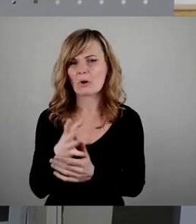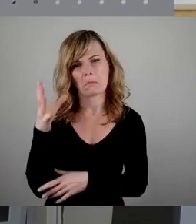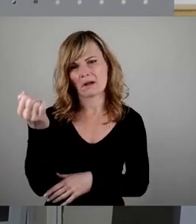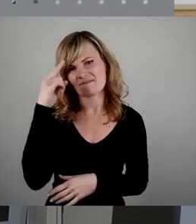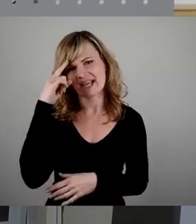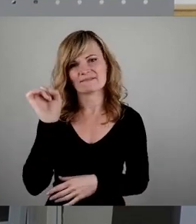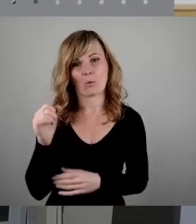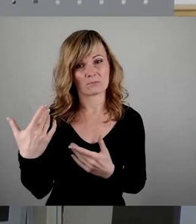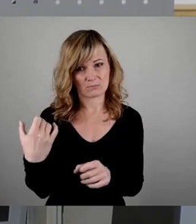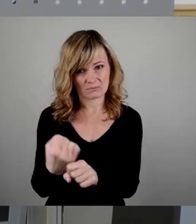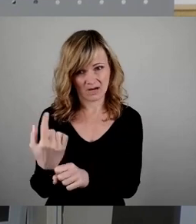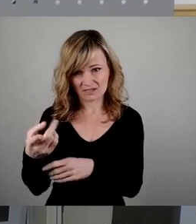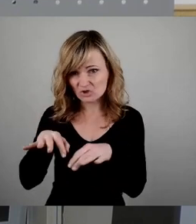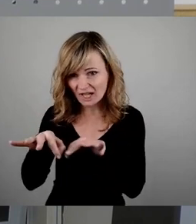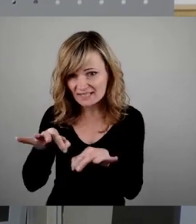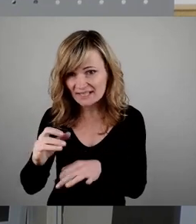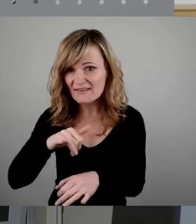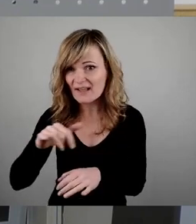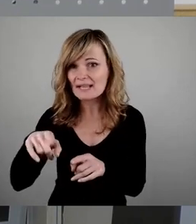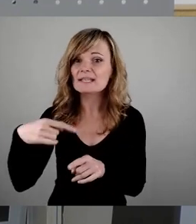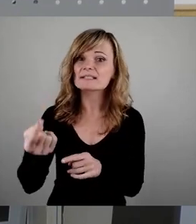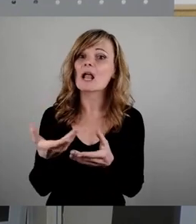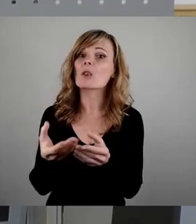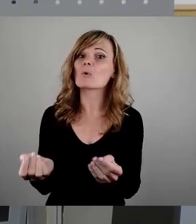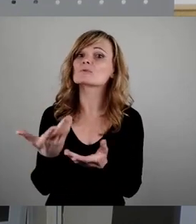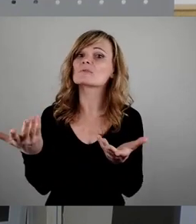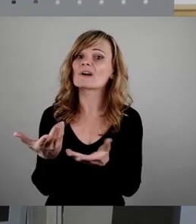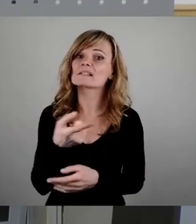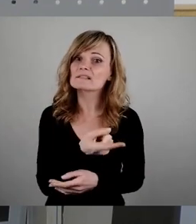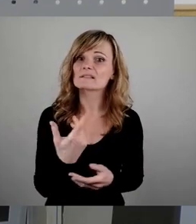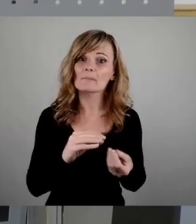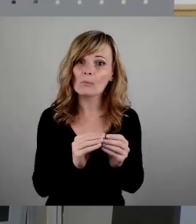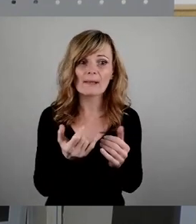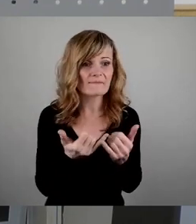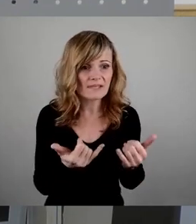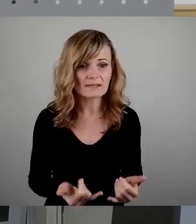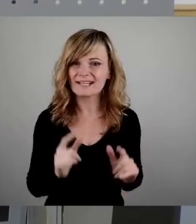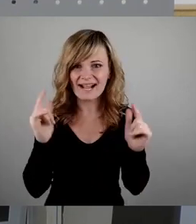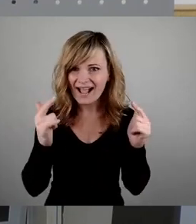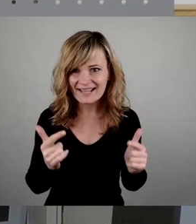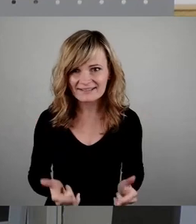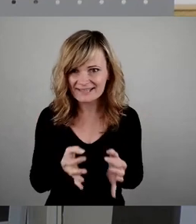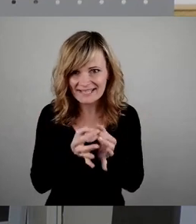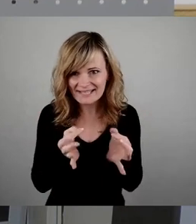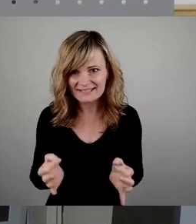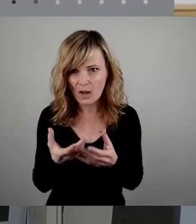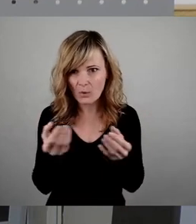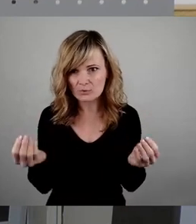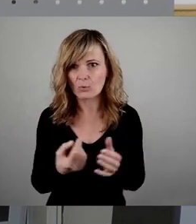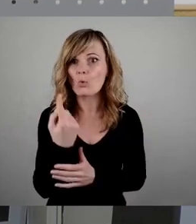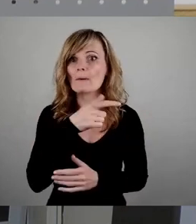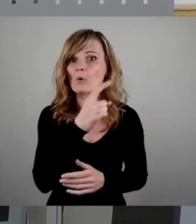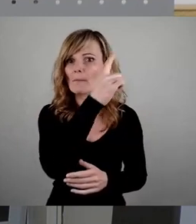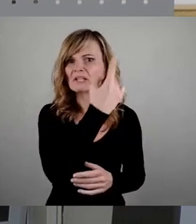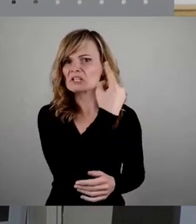Und welche Strategie präsentieren Sie uns denn zur Lösung dieser Probleme? Keine, überhaupt gar keine. Der Oberbürgermeister soll sich mal